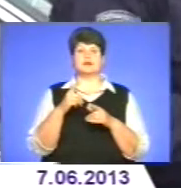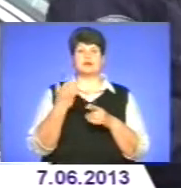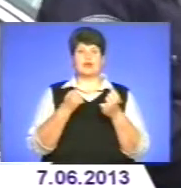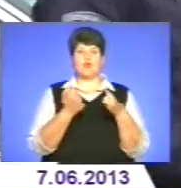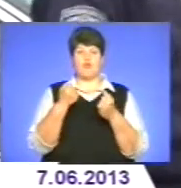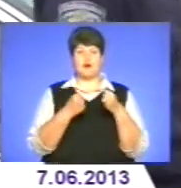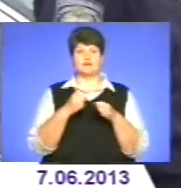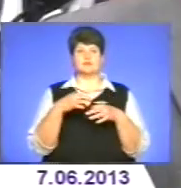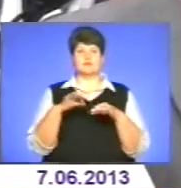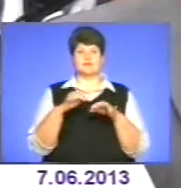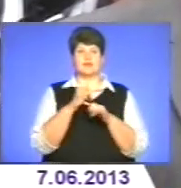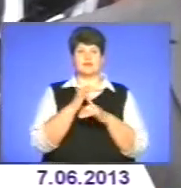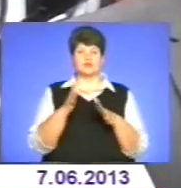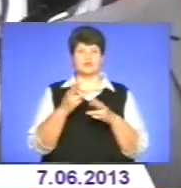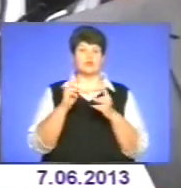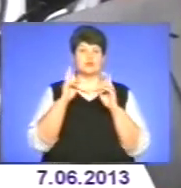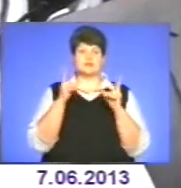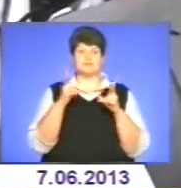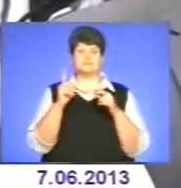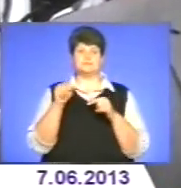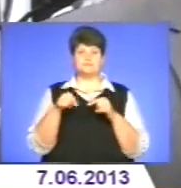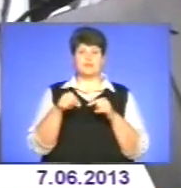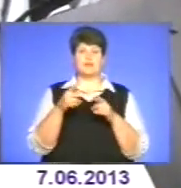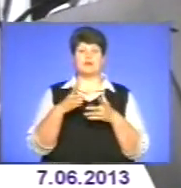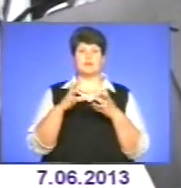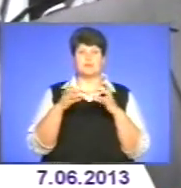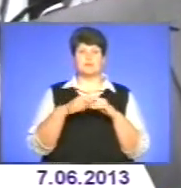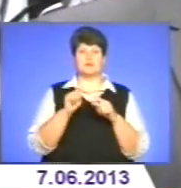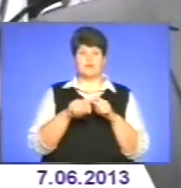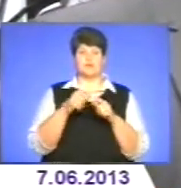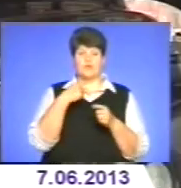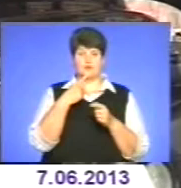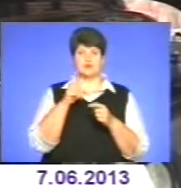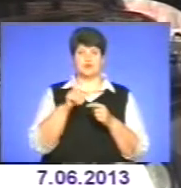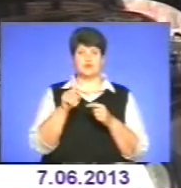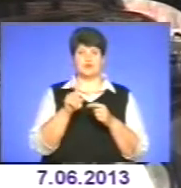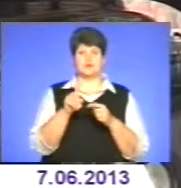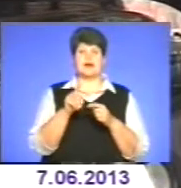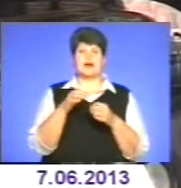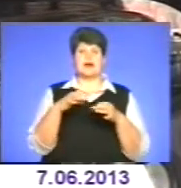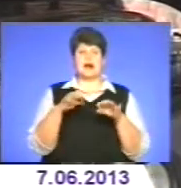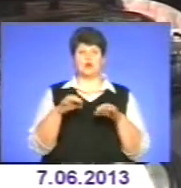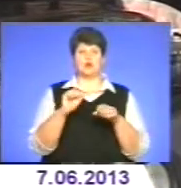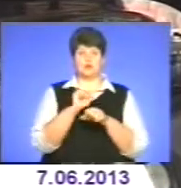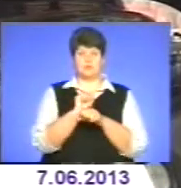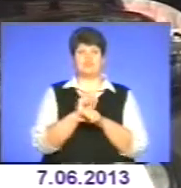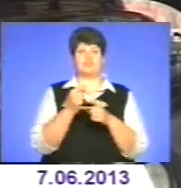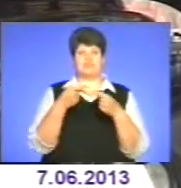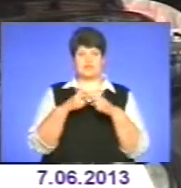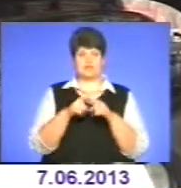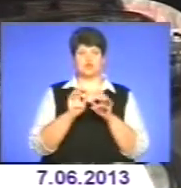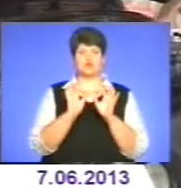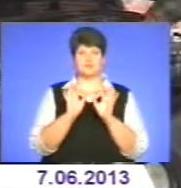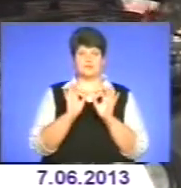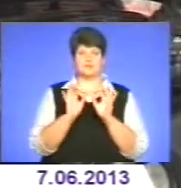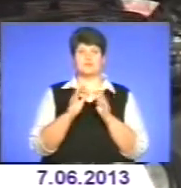транспортом неможливо. Підсумовуючи результати перевірки, керівник тернопільської міліції зазначив, що автопарк перебуває в технічно-справному стані